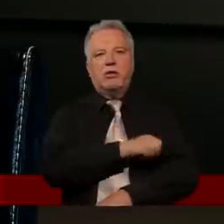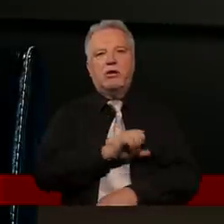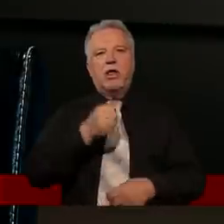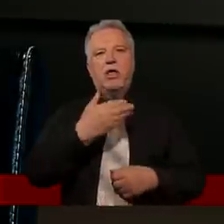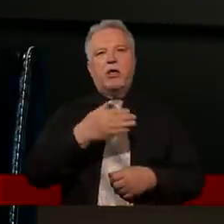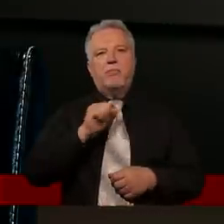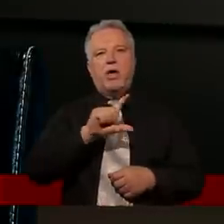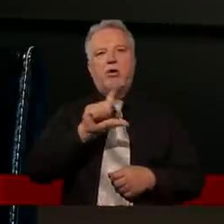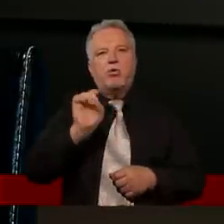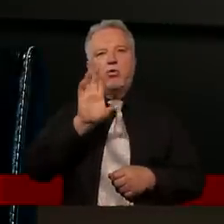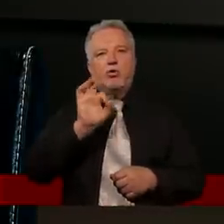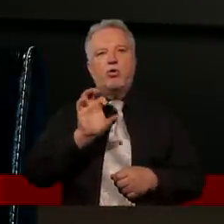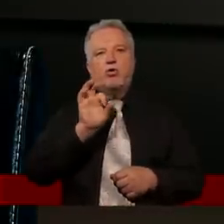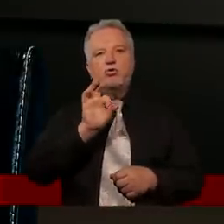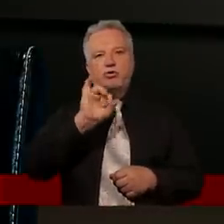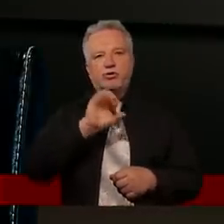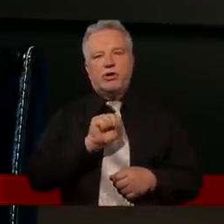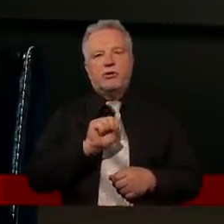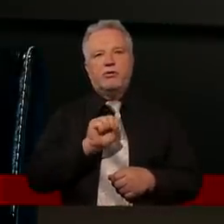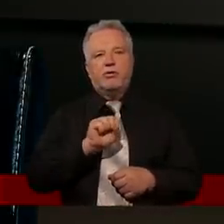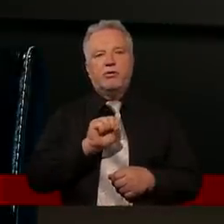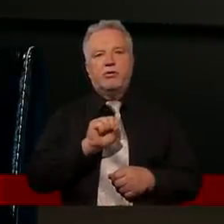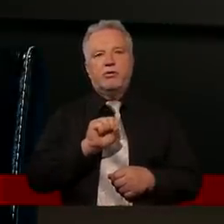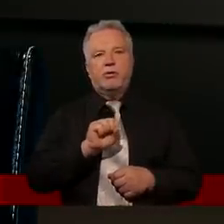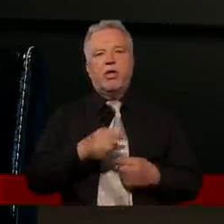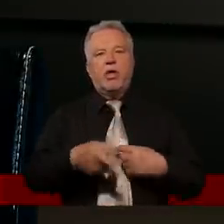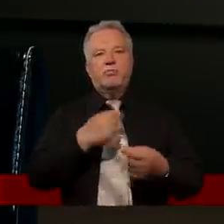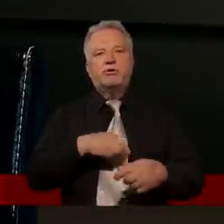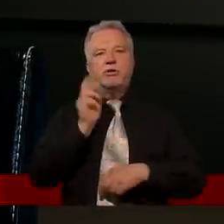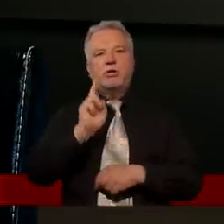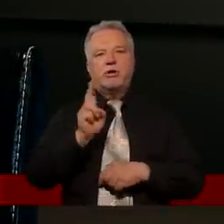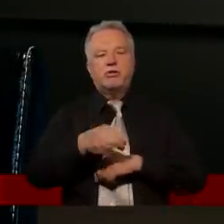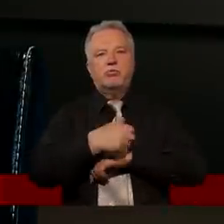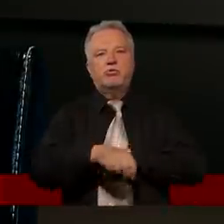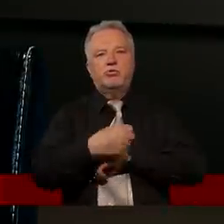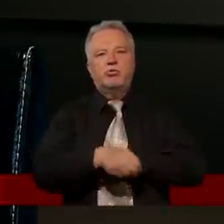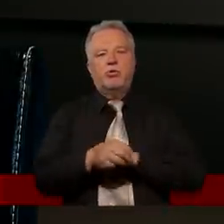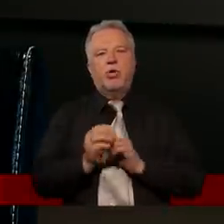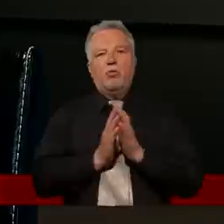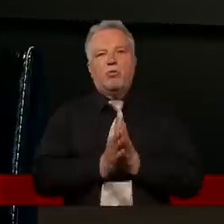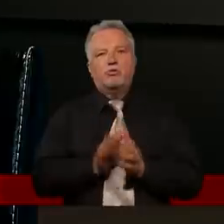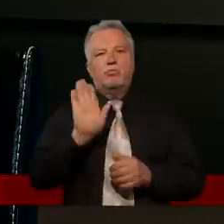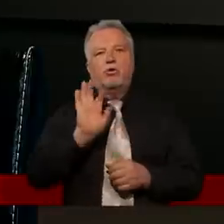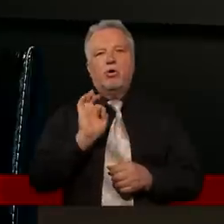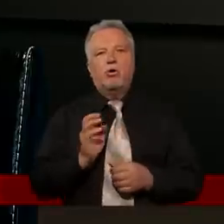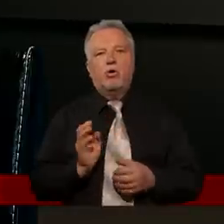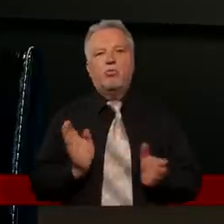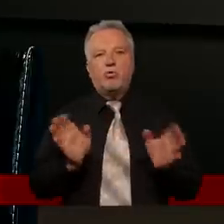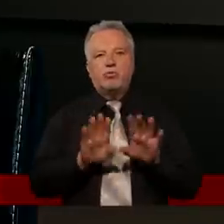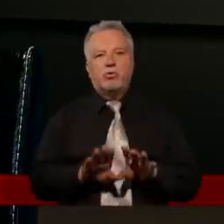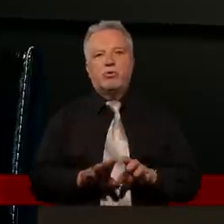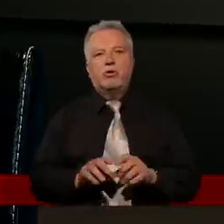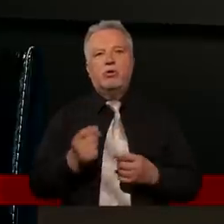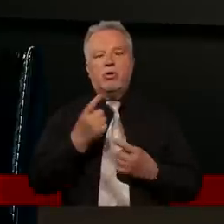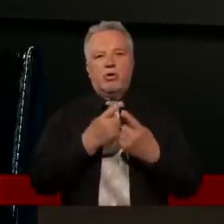na imię Małgorzata. Jak zwykle przed każdym Studium Biblii poprosimy Boga o błogosławieństwo,